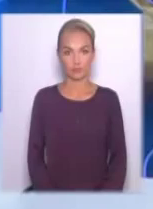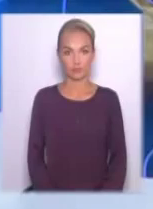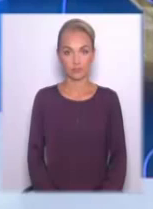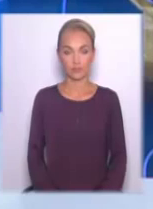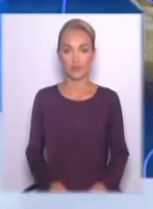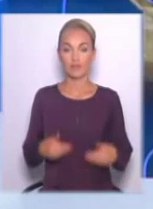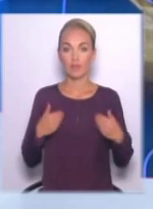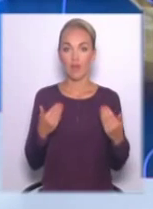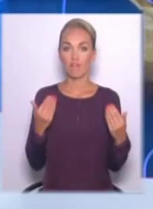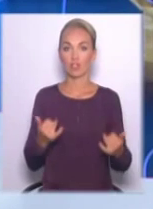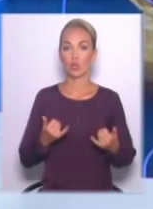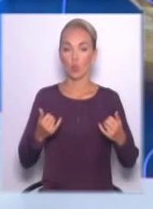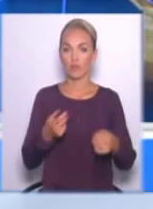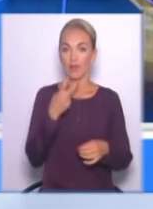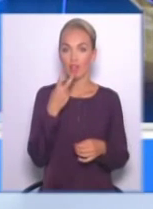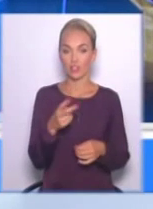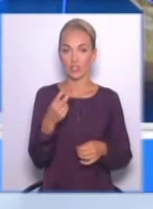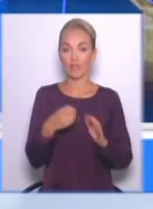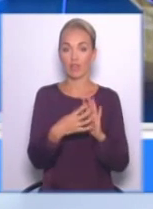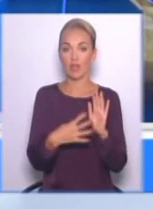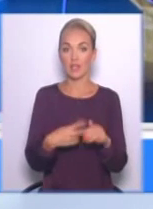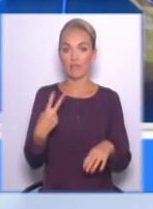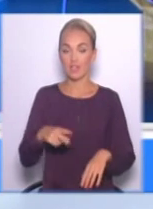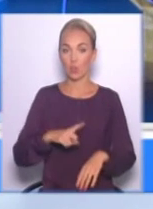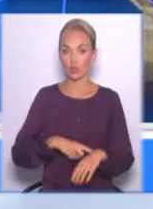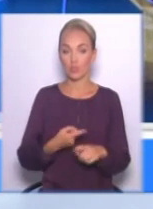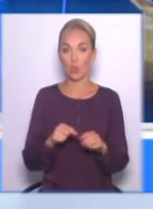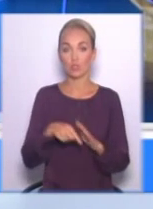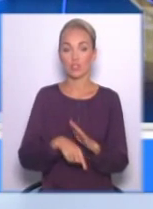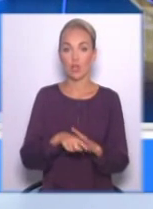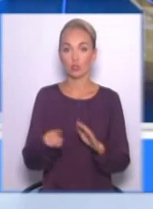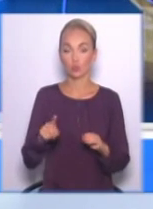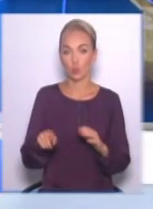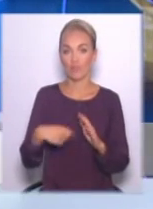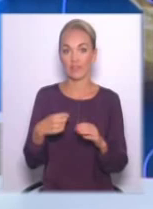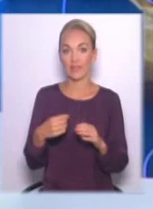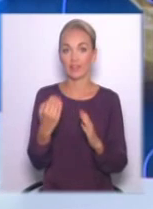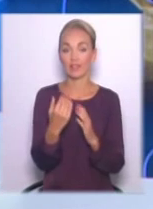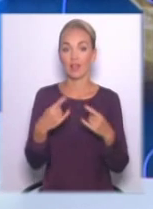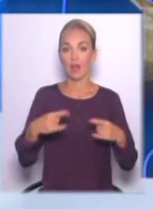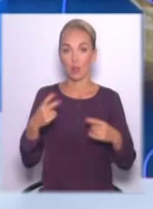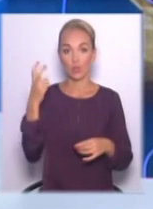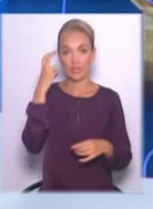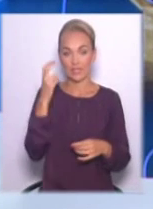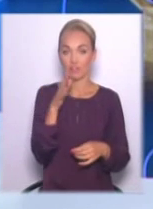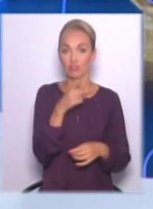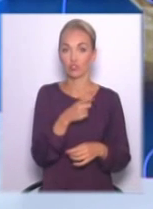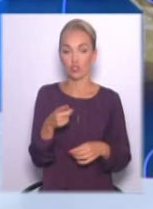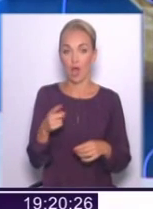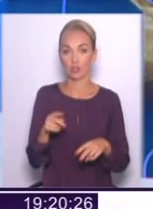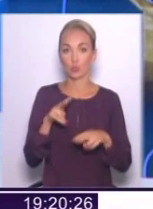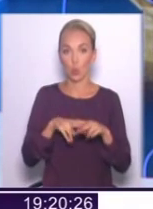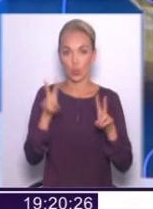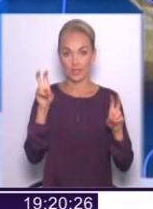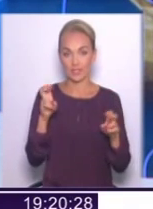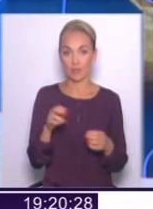Вітаю вас, шановні глядачі, 19.20 на годиннику. А це означає, що в ефірі телеканалу Київ прийшов час столиці, програмою центрів